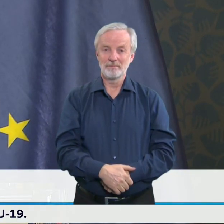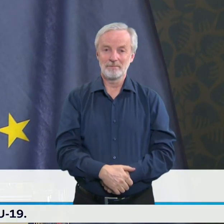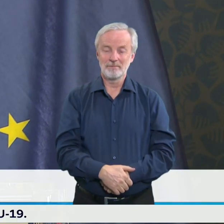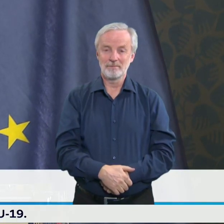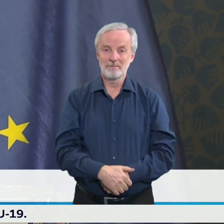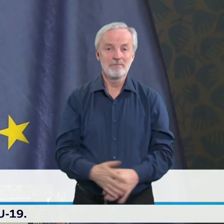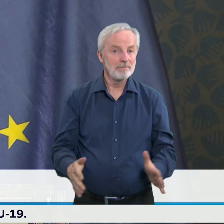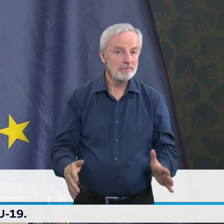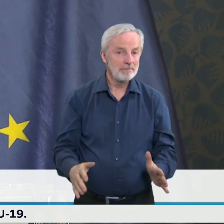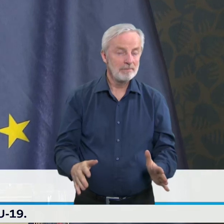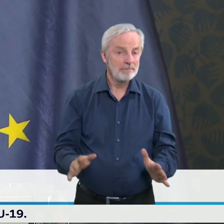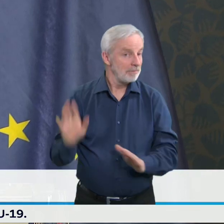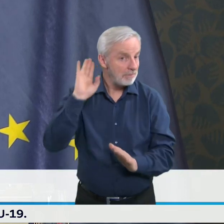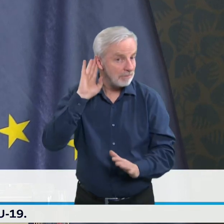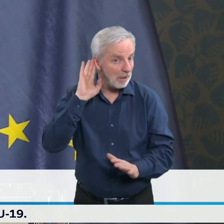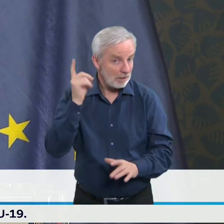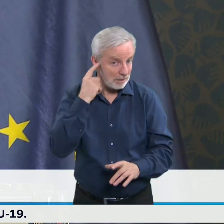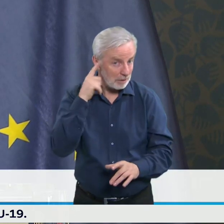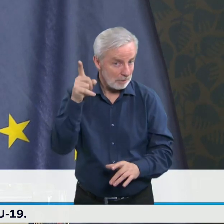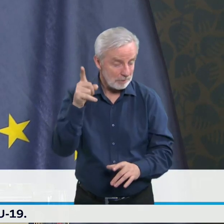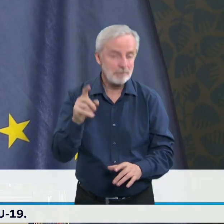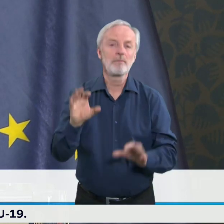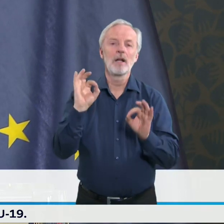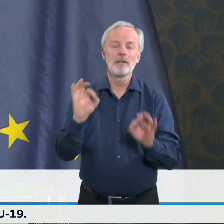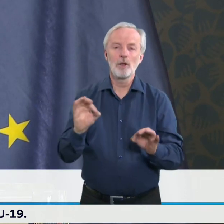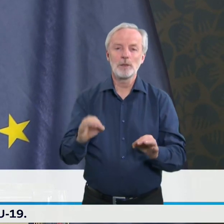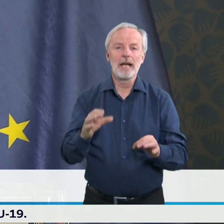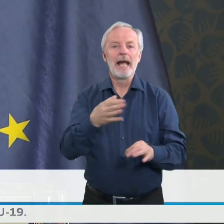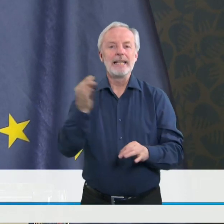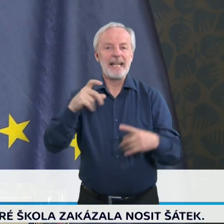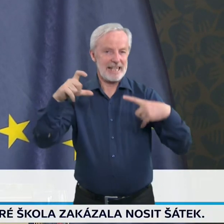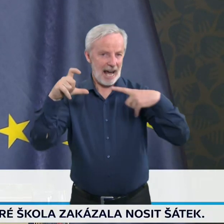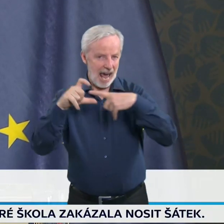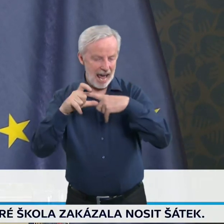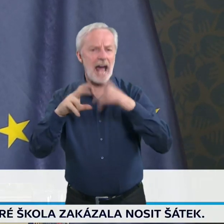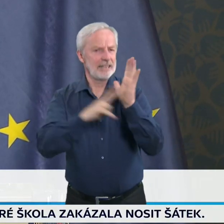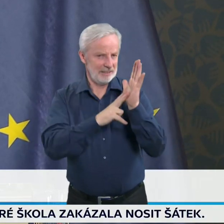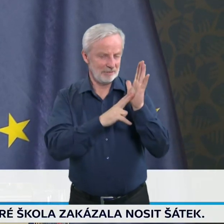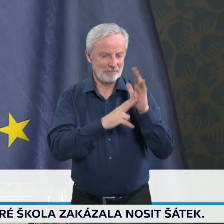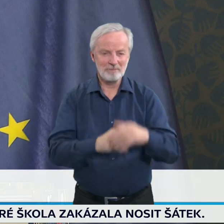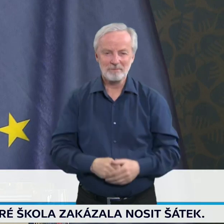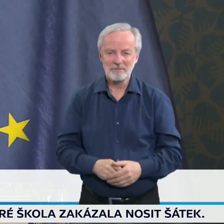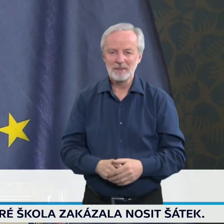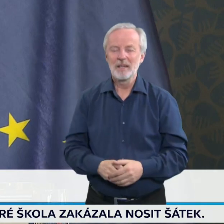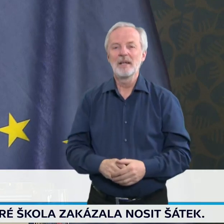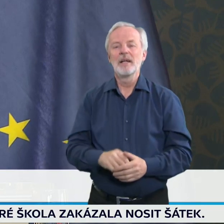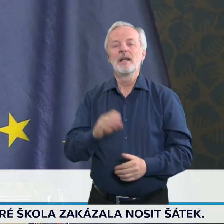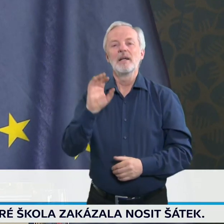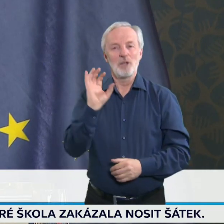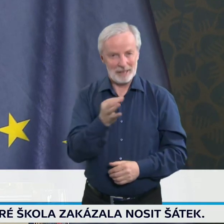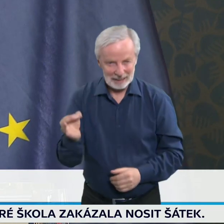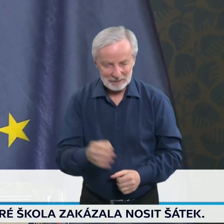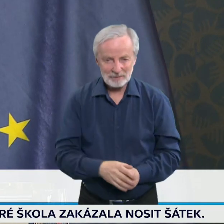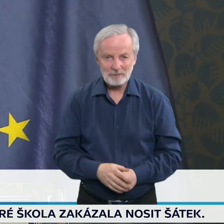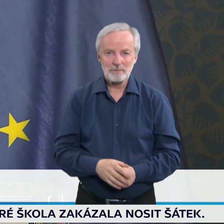Slyšíme se? Haló, Janáková, Deník N. Dobrý de, slyšíme se? Ano, ano, už ano. Ano. Já jsem to možná